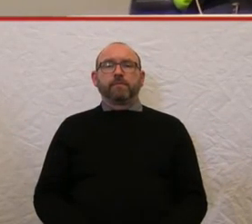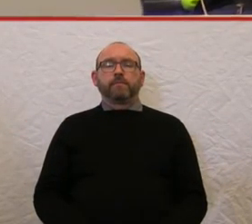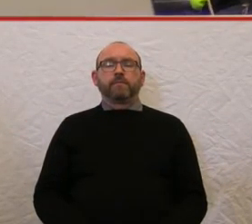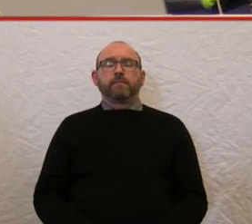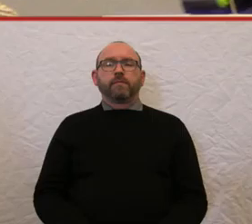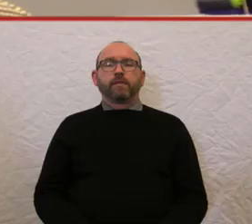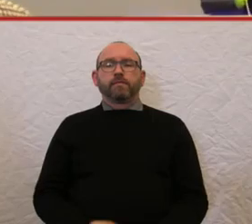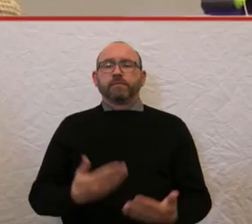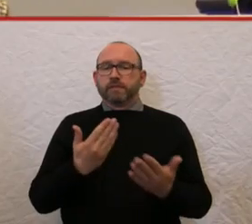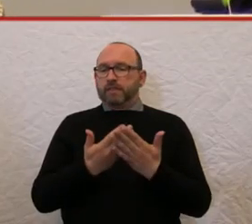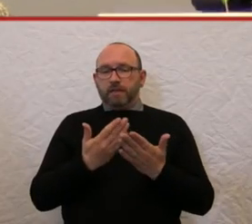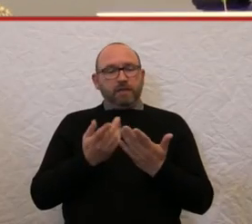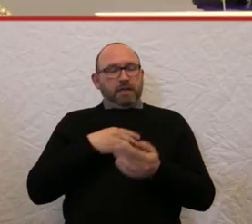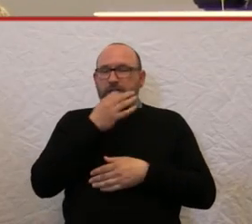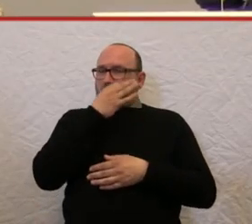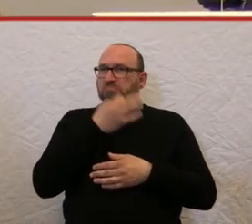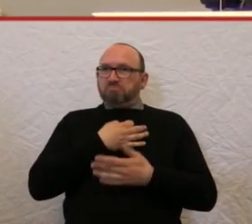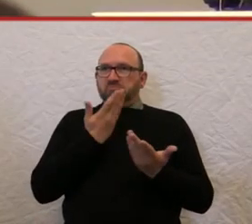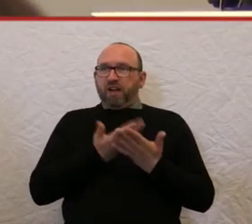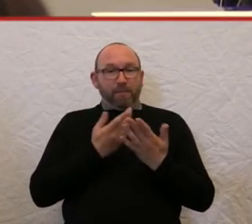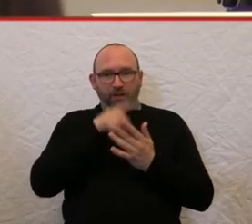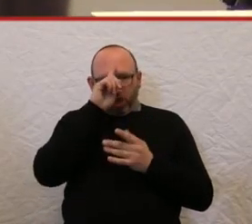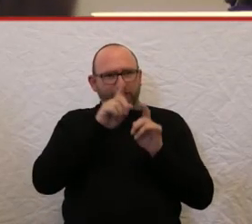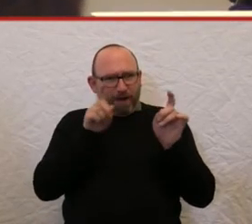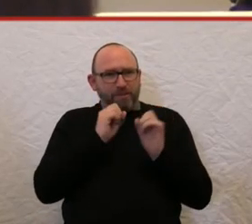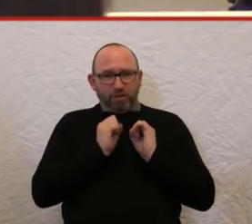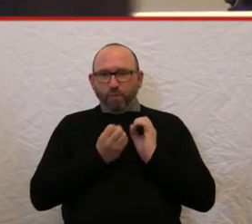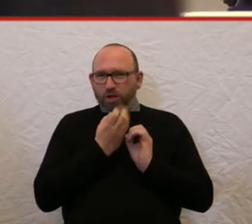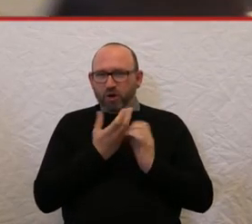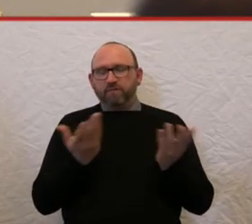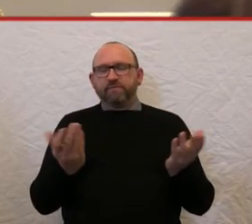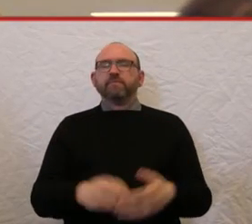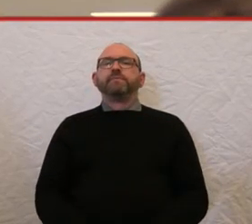in Japan, in einer deutschen Firma, aber nicht in Deutschland?